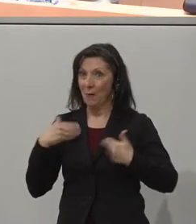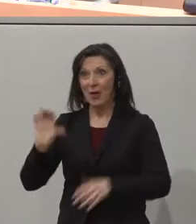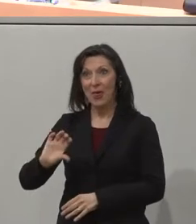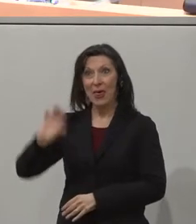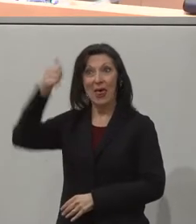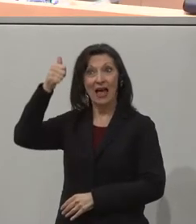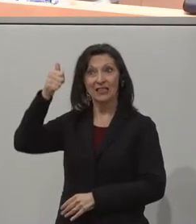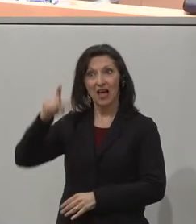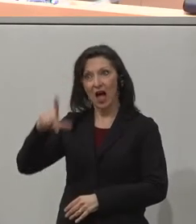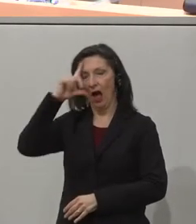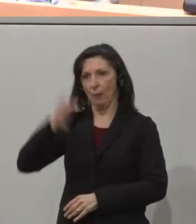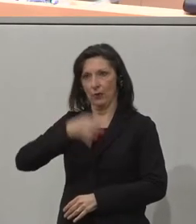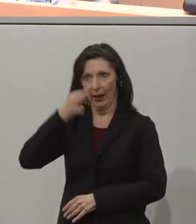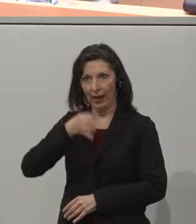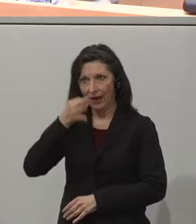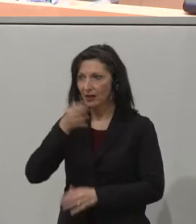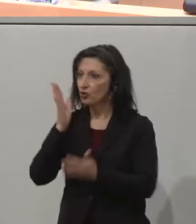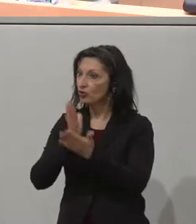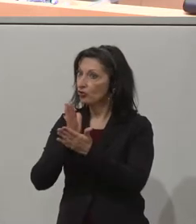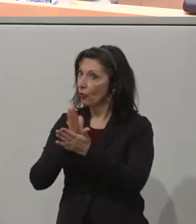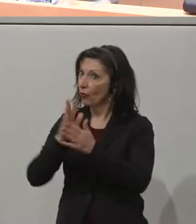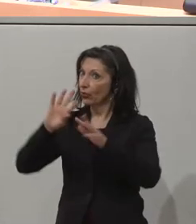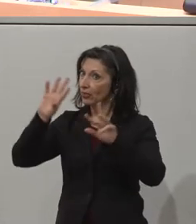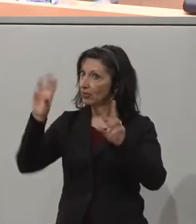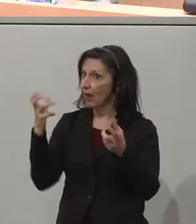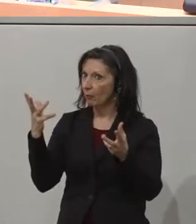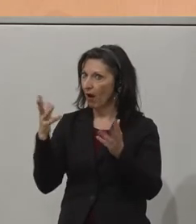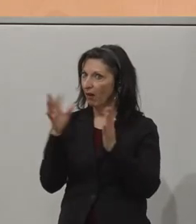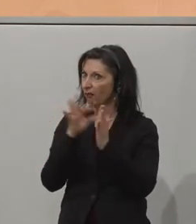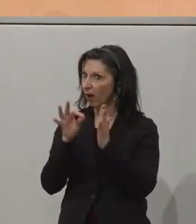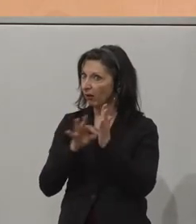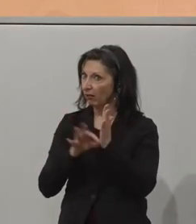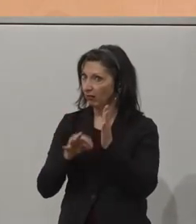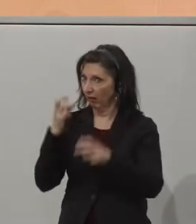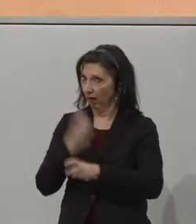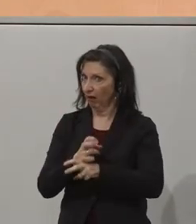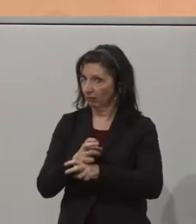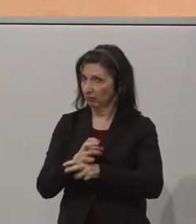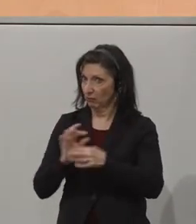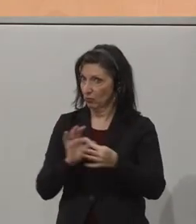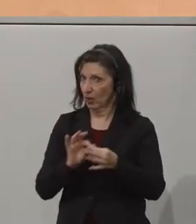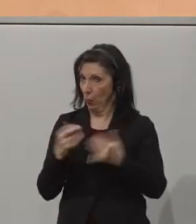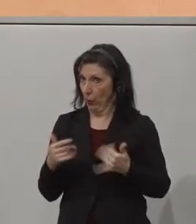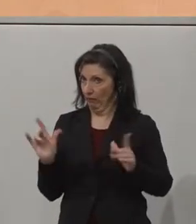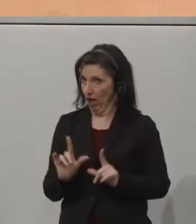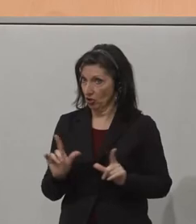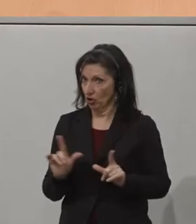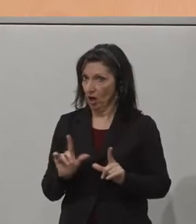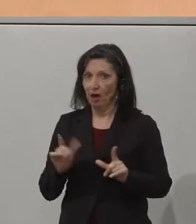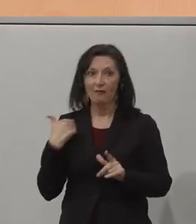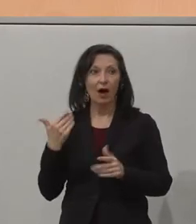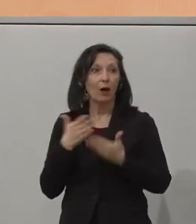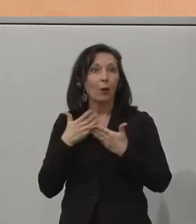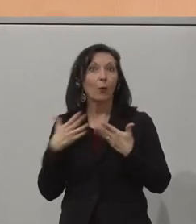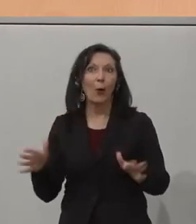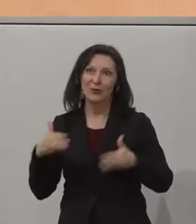Keynote, wo es auch schon um die harten Fakten, die Inhalte der heutigen Veranstaltung geht. Und wir waren sehr erfreut, als wir